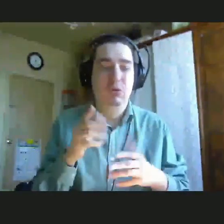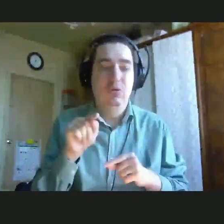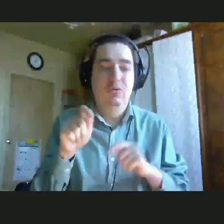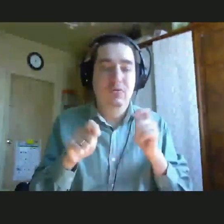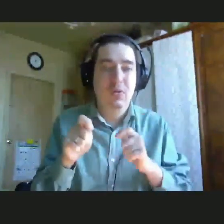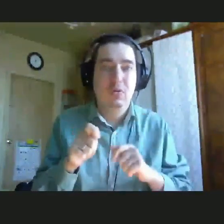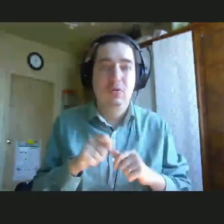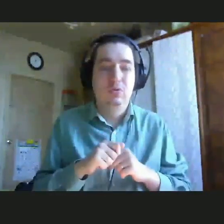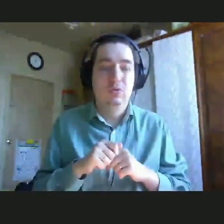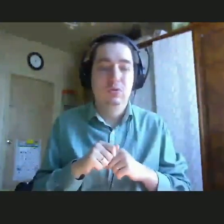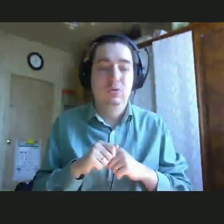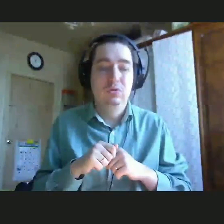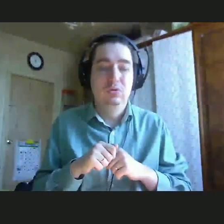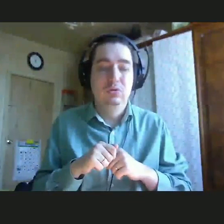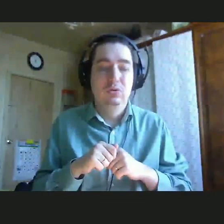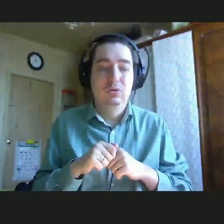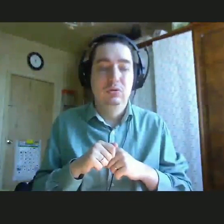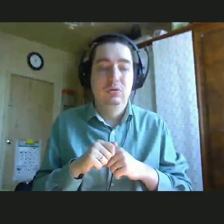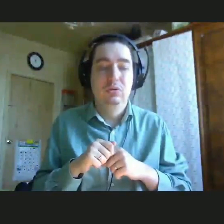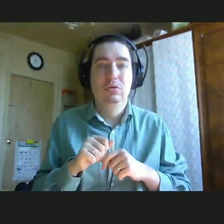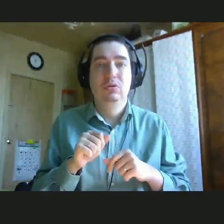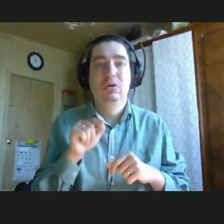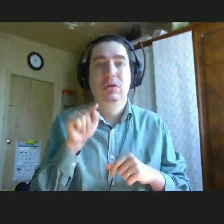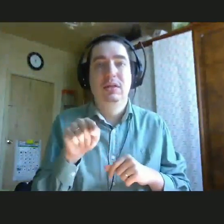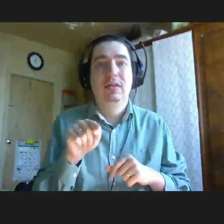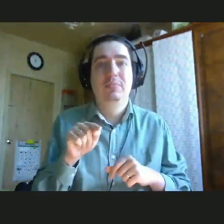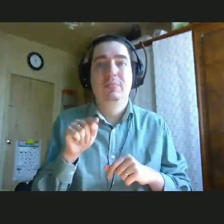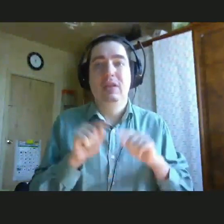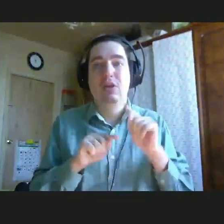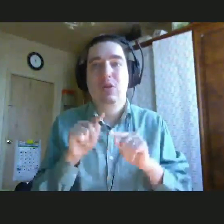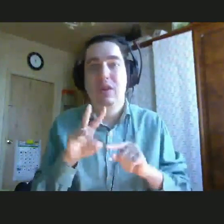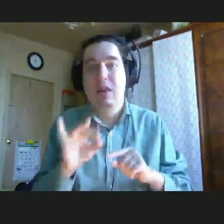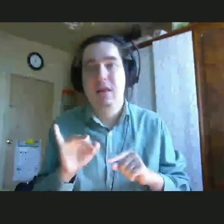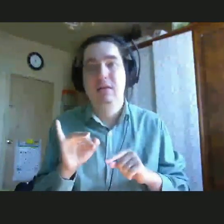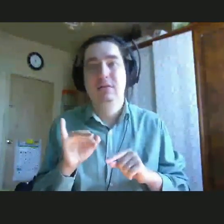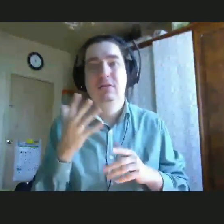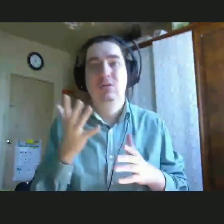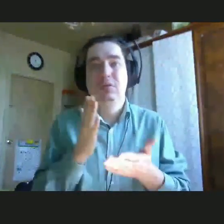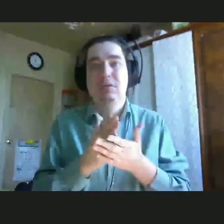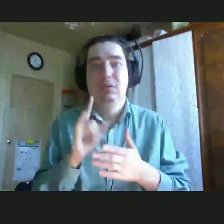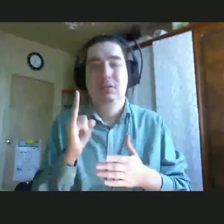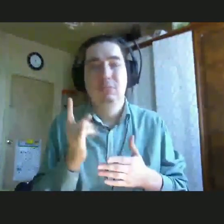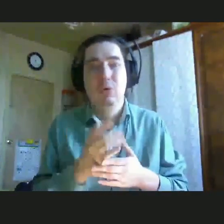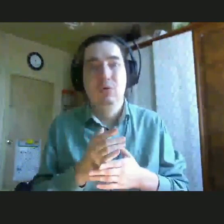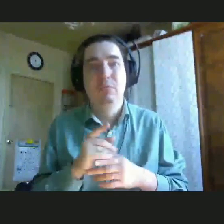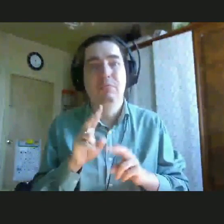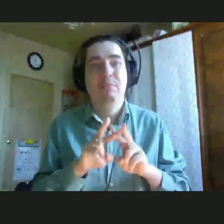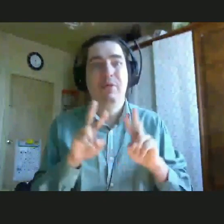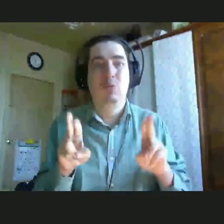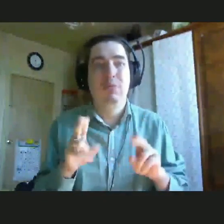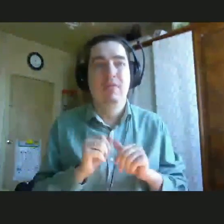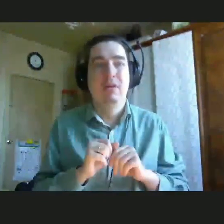Бугульмы есть ряд сел, в которых на все село, единственное родители, у которого есть ребенок с подобным